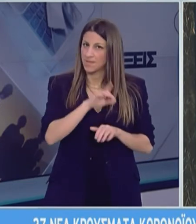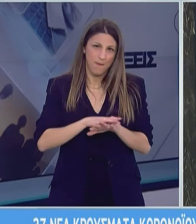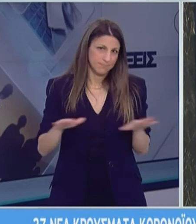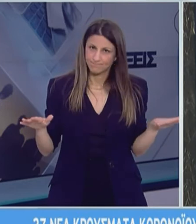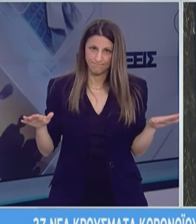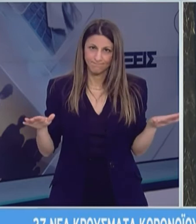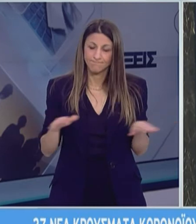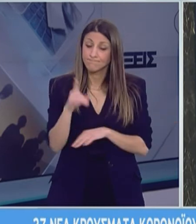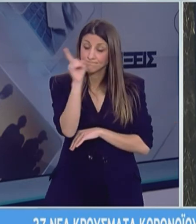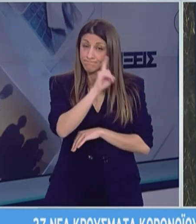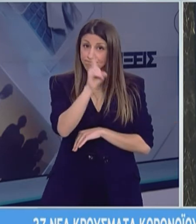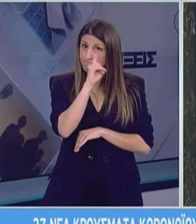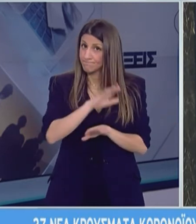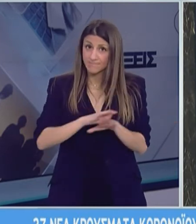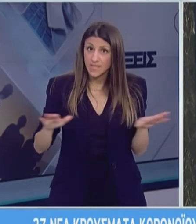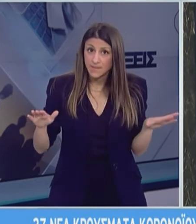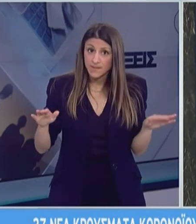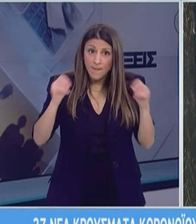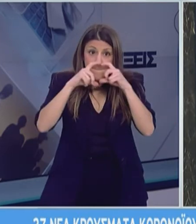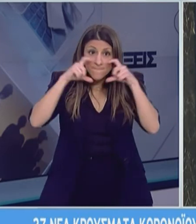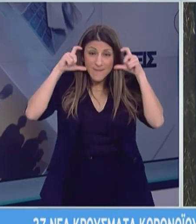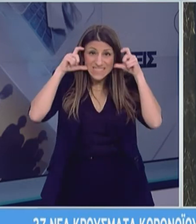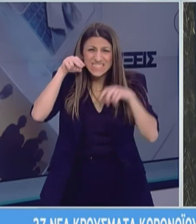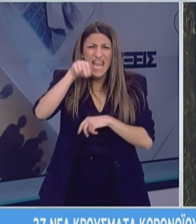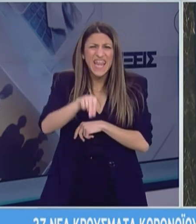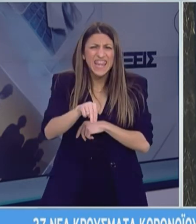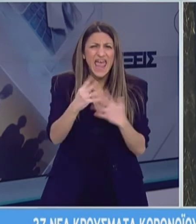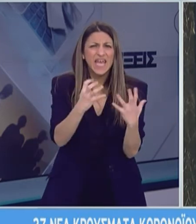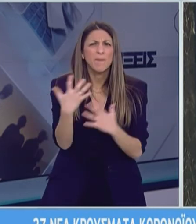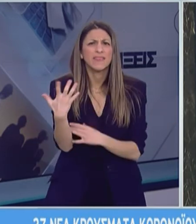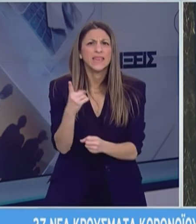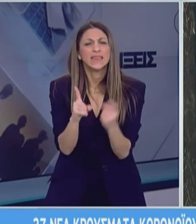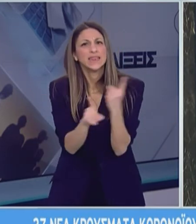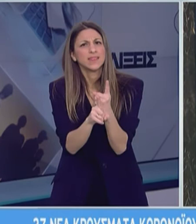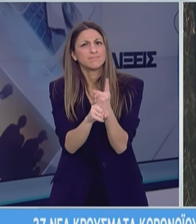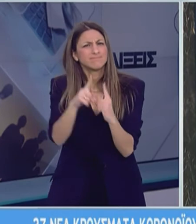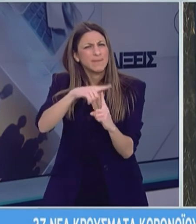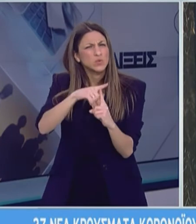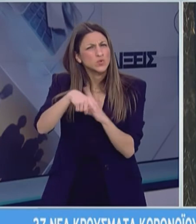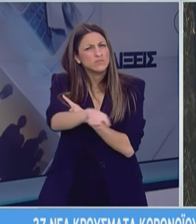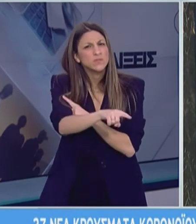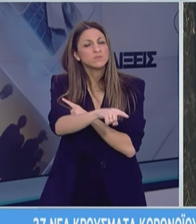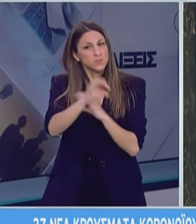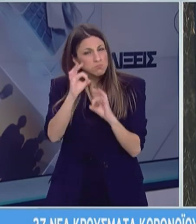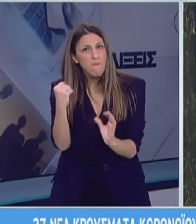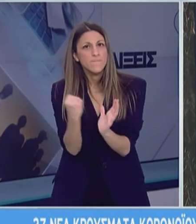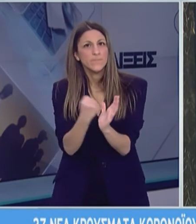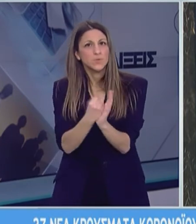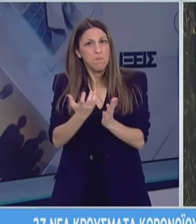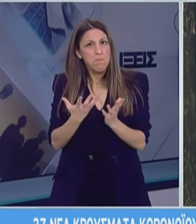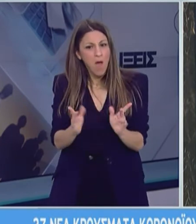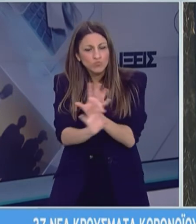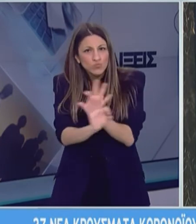Θέλω να διαβεβαιώσω ότι πρόκειται για μάσκες ΝΕΝ 95 οι οποίες είναι πιστοποιημένες προκειμένου να χρησιμοποιηθούν